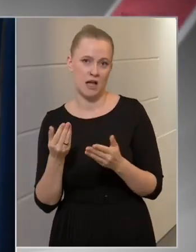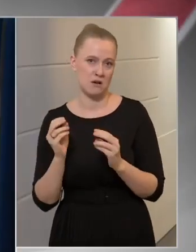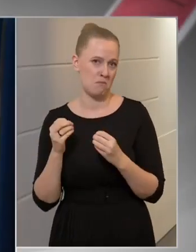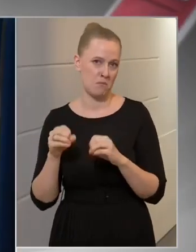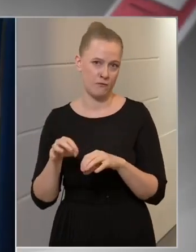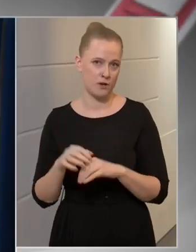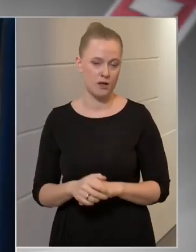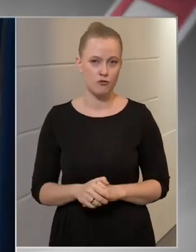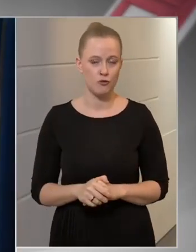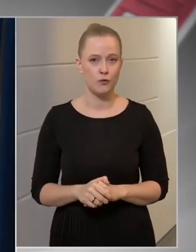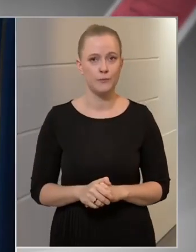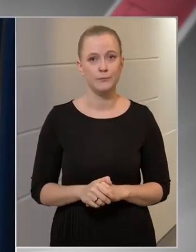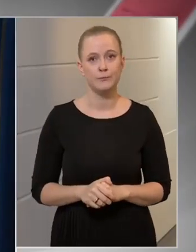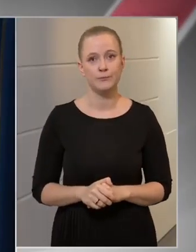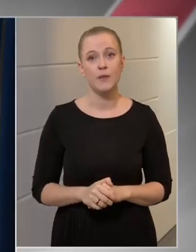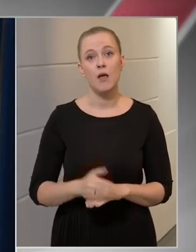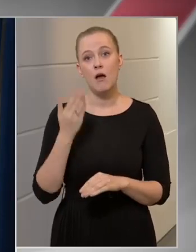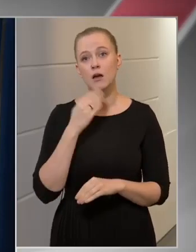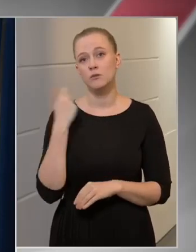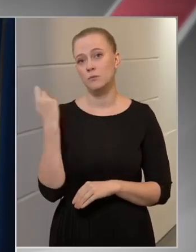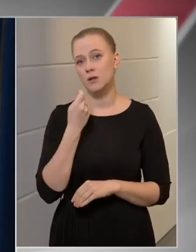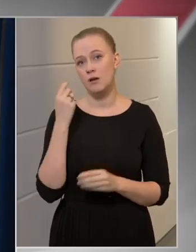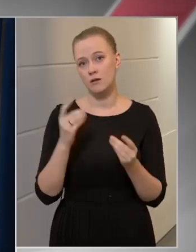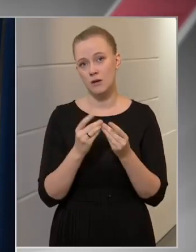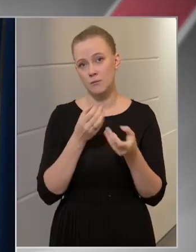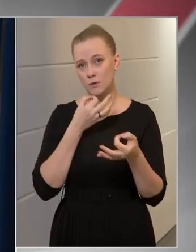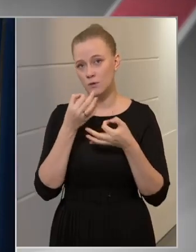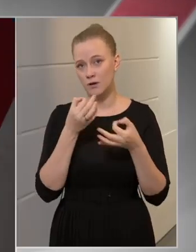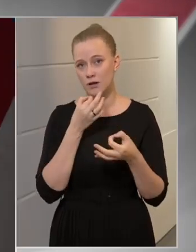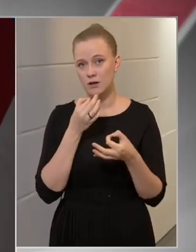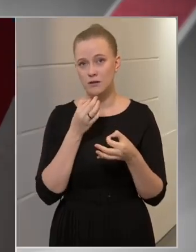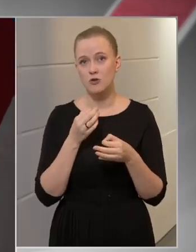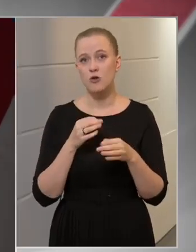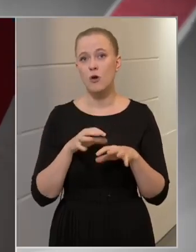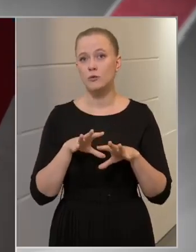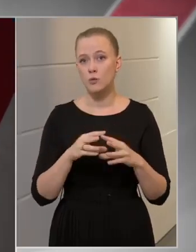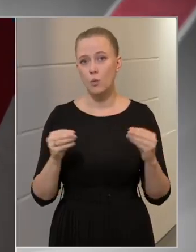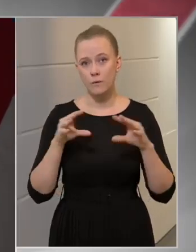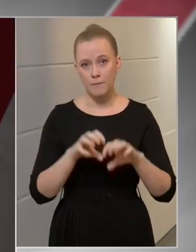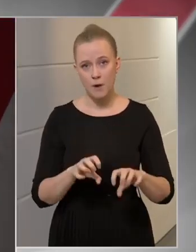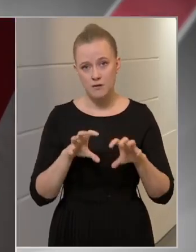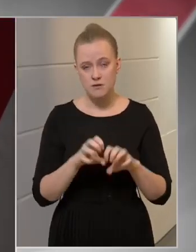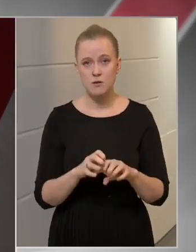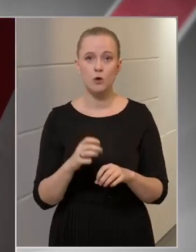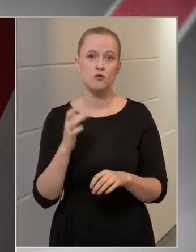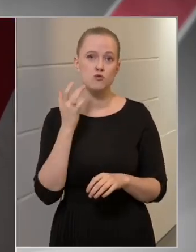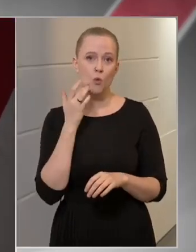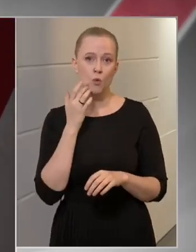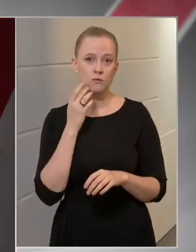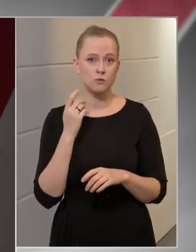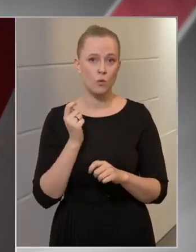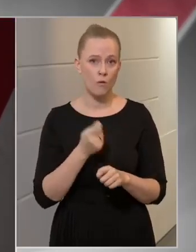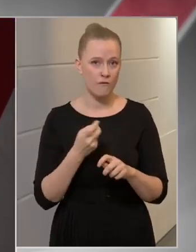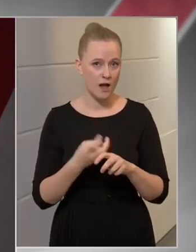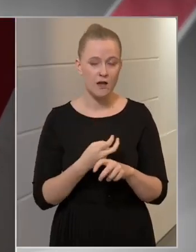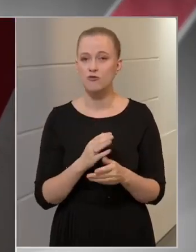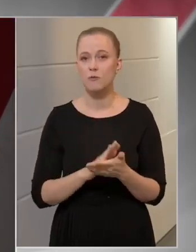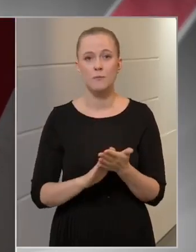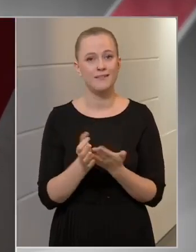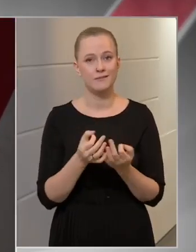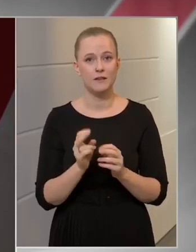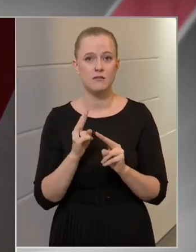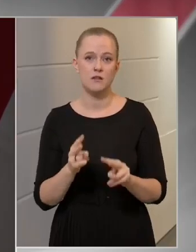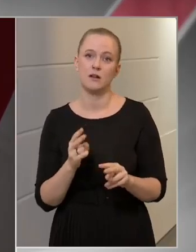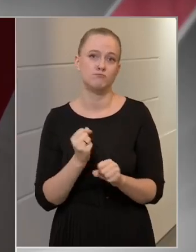A Hajdú Bihari Napló kérdezi. A gyógymasszőröknek, csontkovácsoknak milyen intézkedéseket kell hozniuk annak